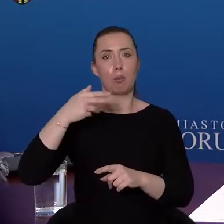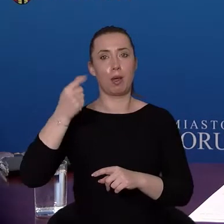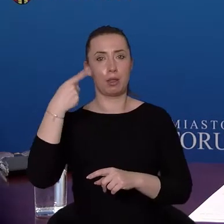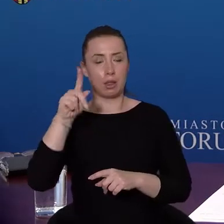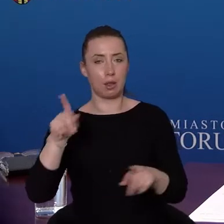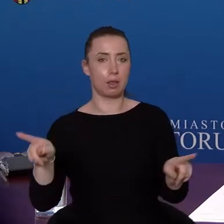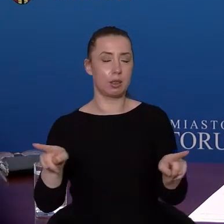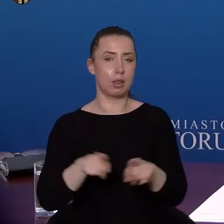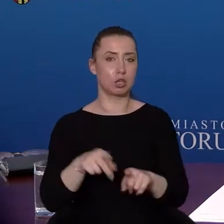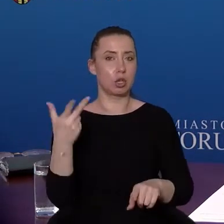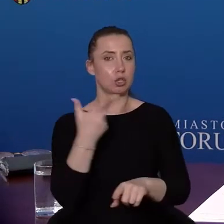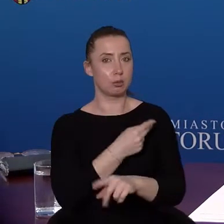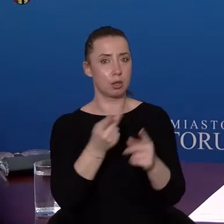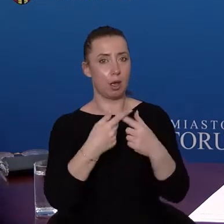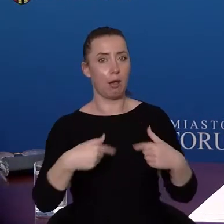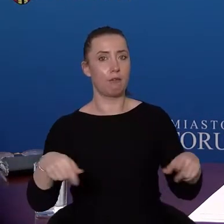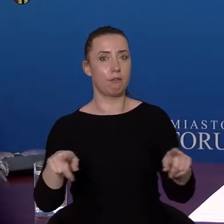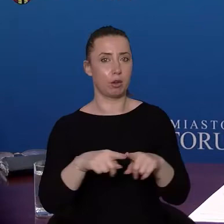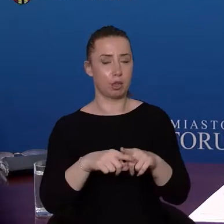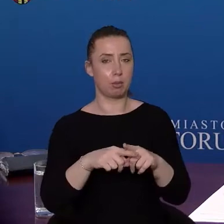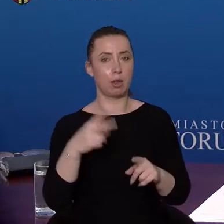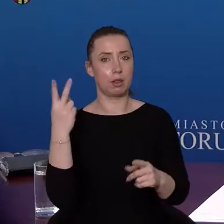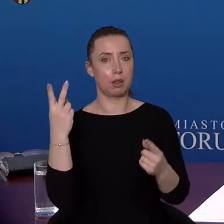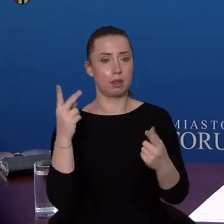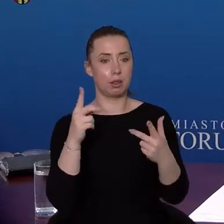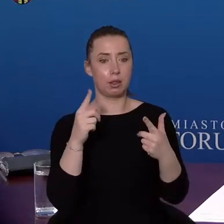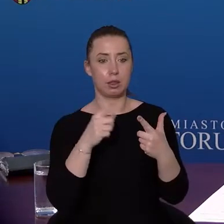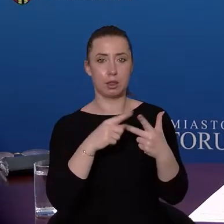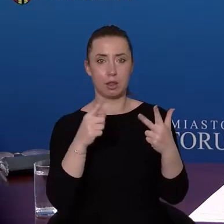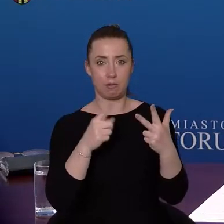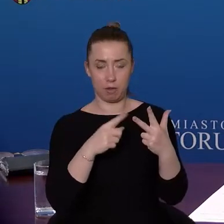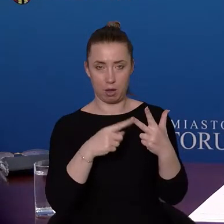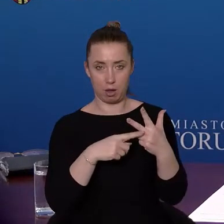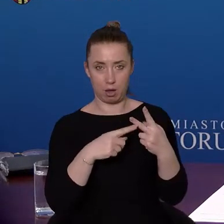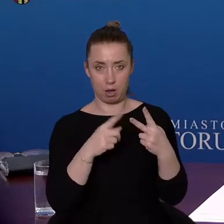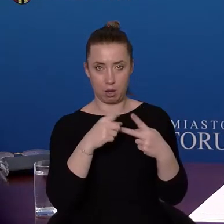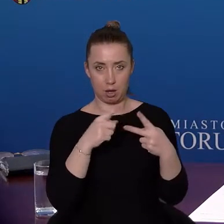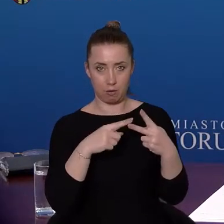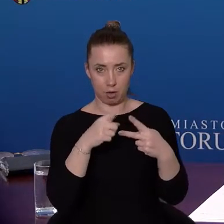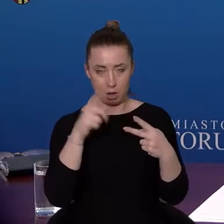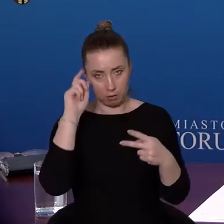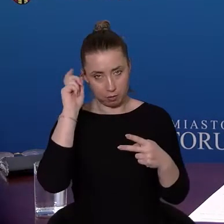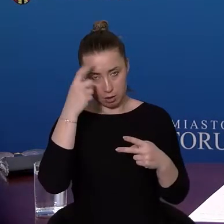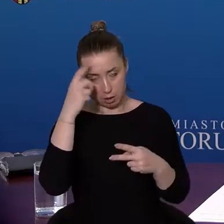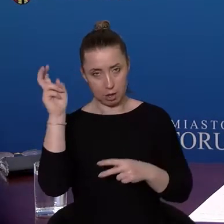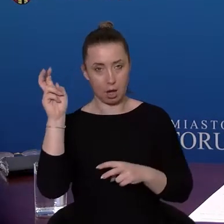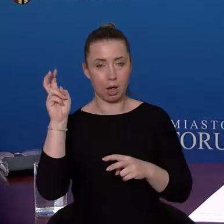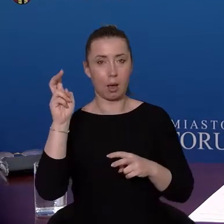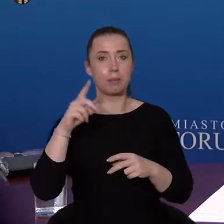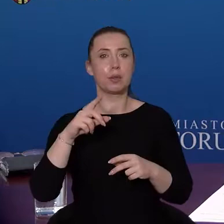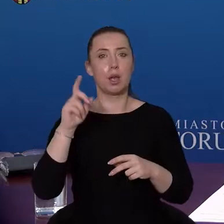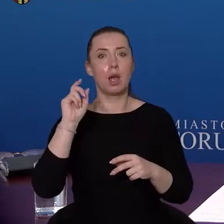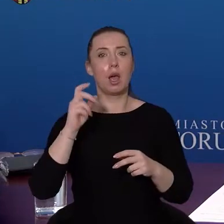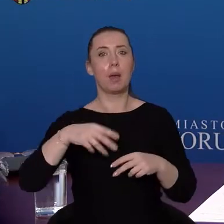te szczepienia prowadzone są przez wymienione dwie, dwa podmioty opieki zdrowotnej, także w centrach handlowych, plaza,